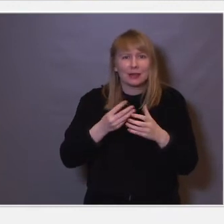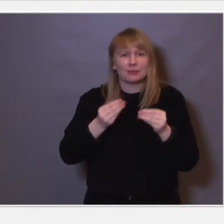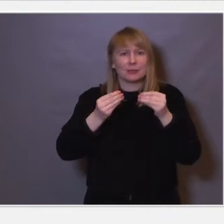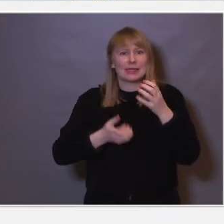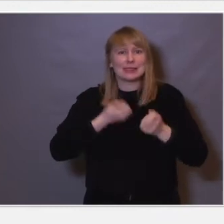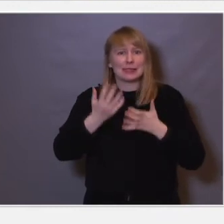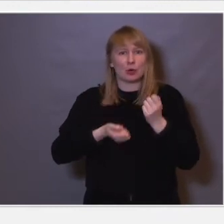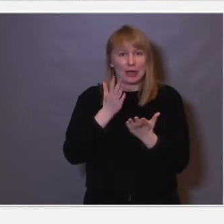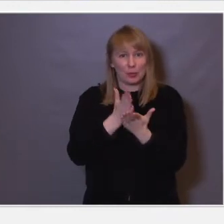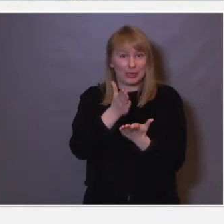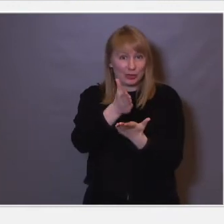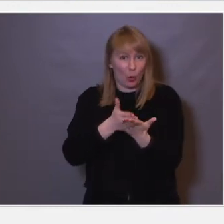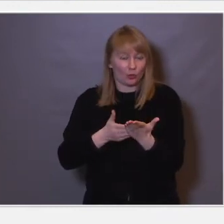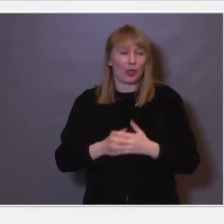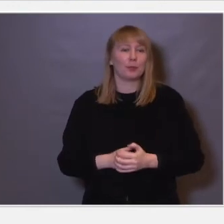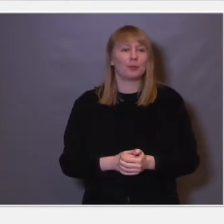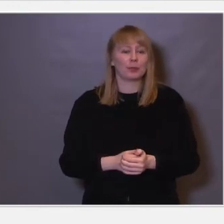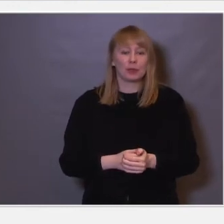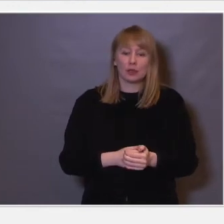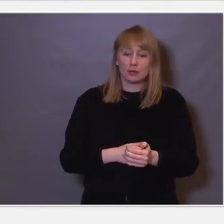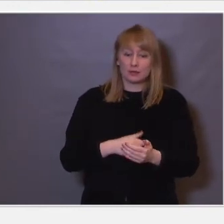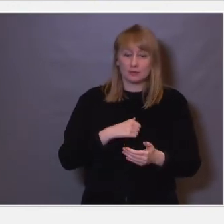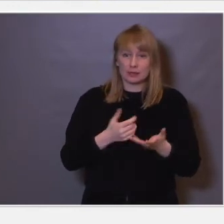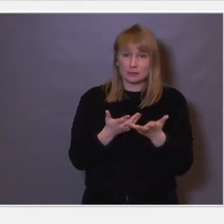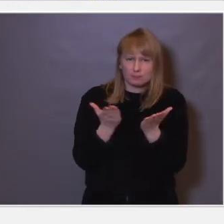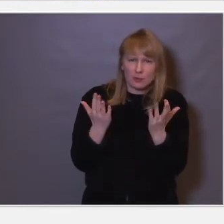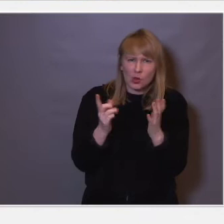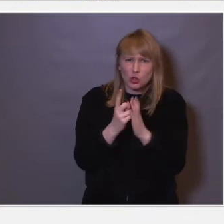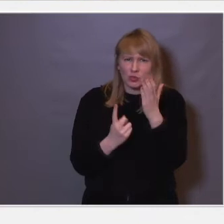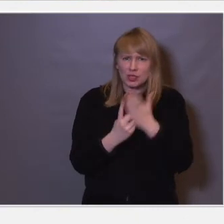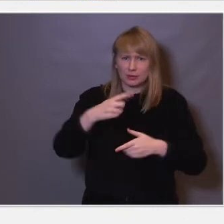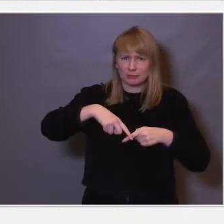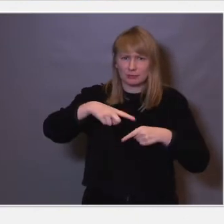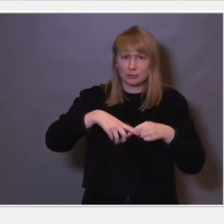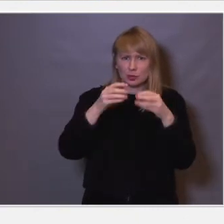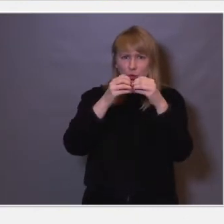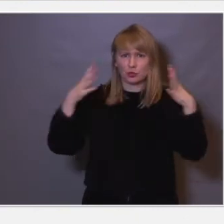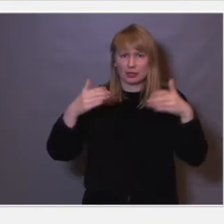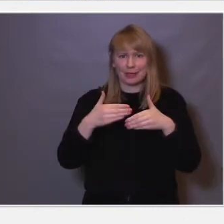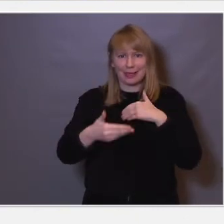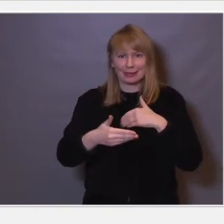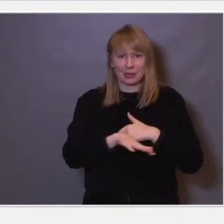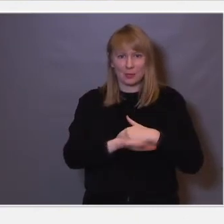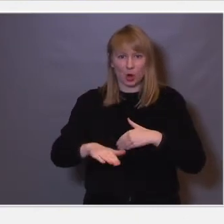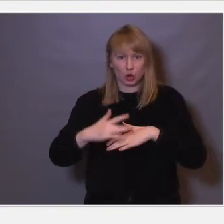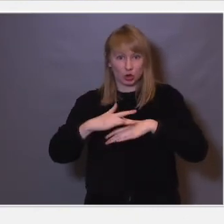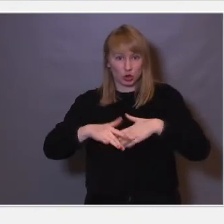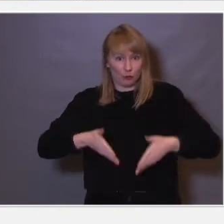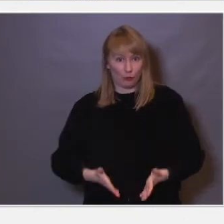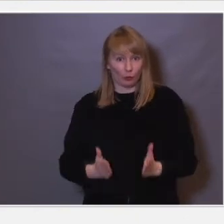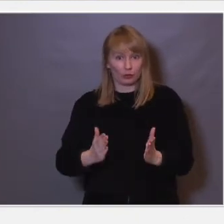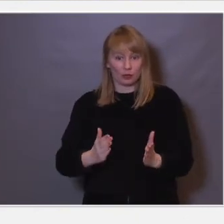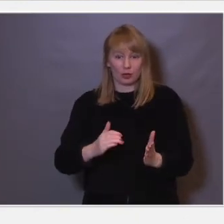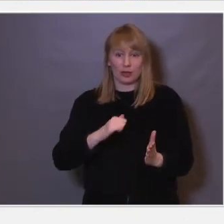riktig måte. Og hvis man da ser på hva som skjer under utviklingen etter at barna eller dyra er født. Så hvis du har